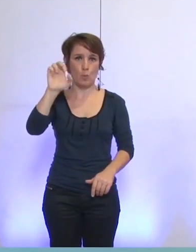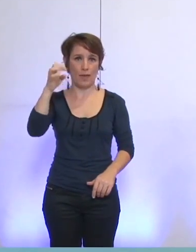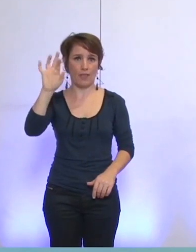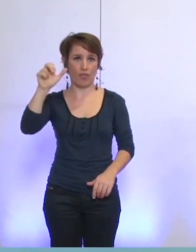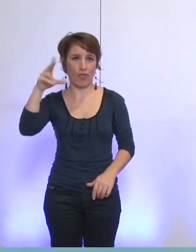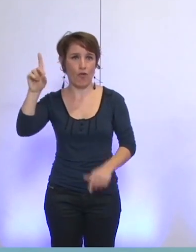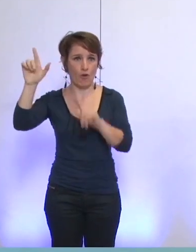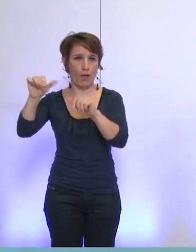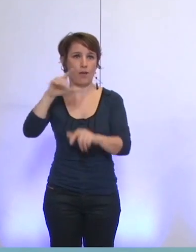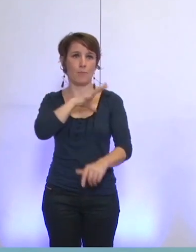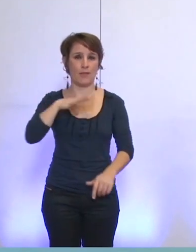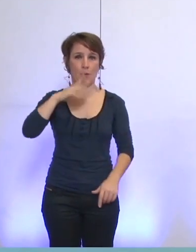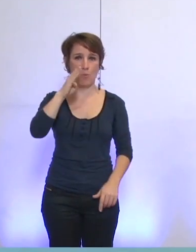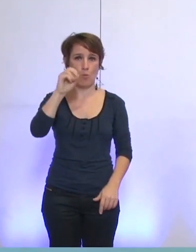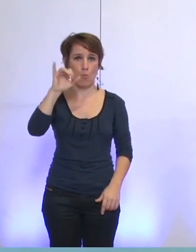-Madeleine Bouillon,